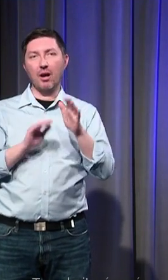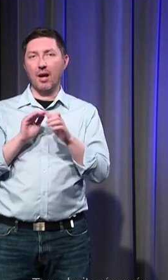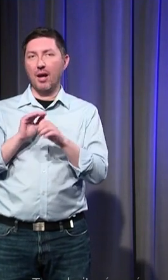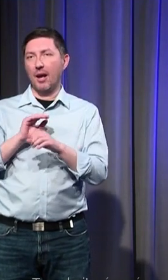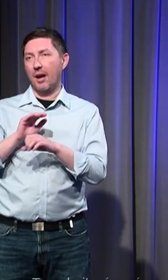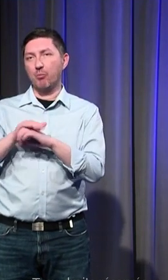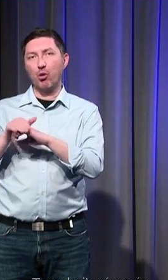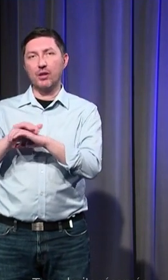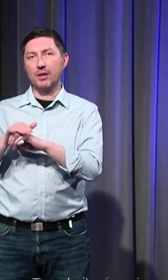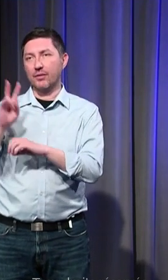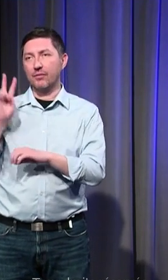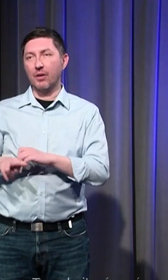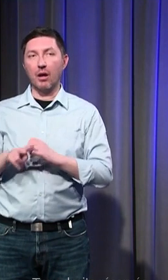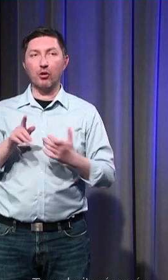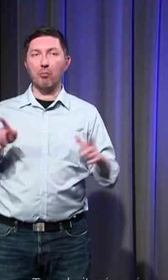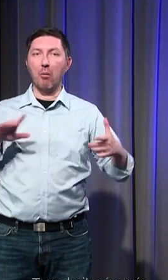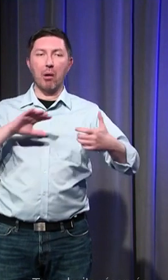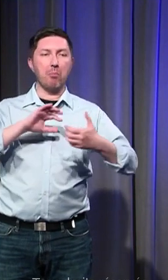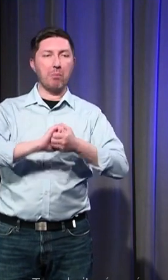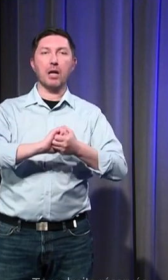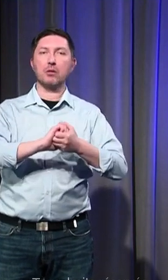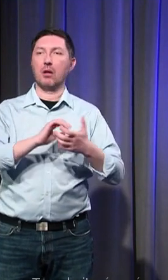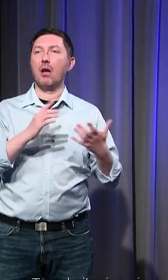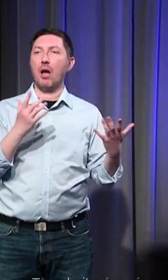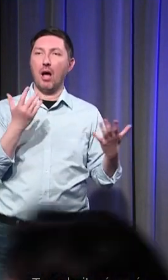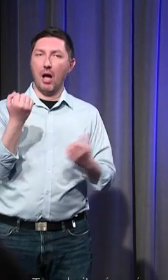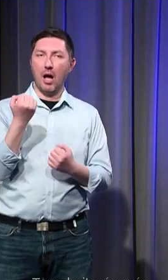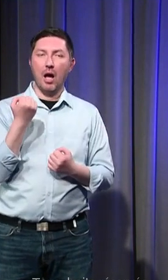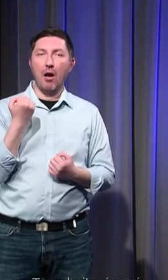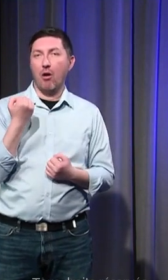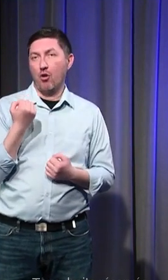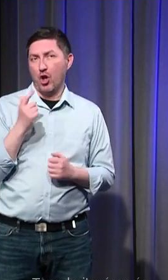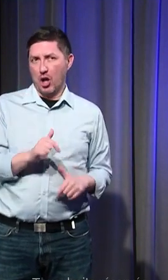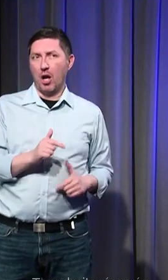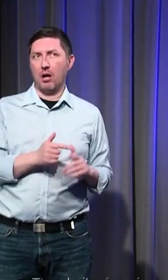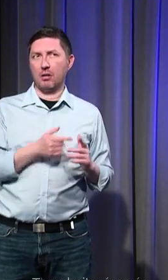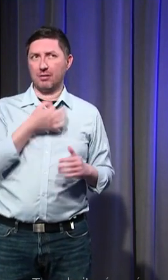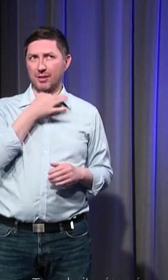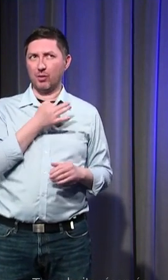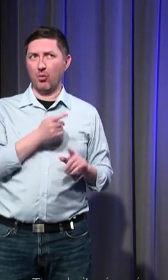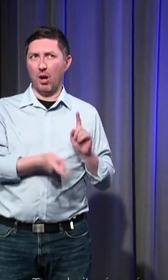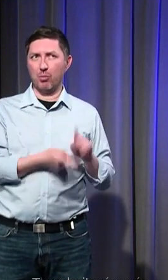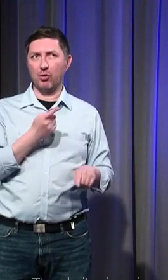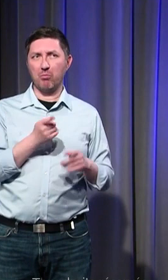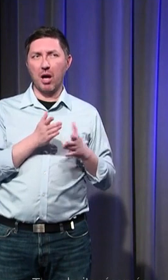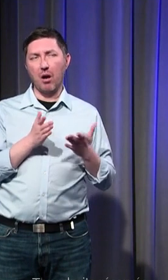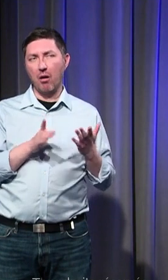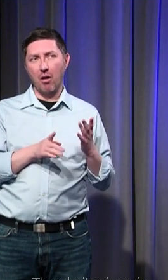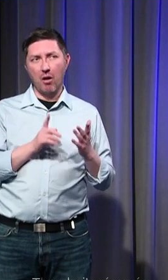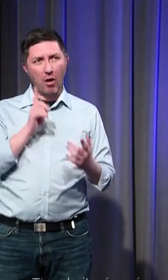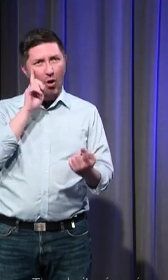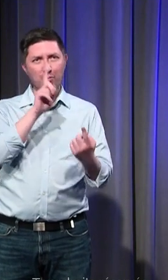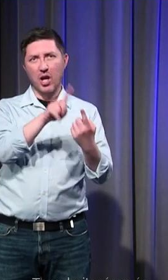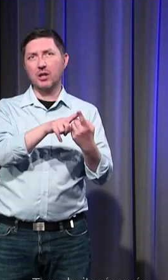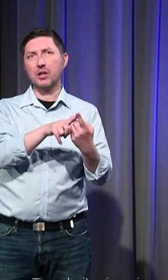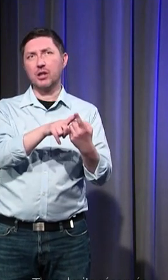les pactes d'amitié relèvent à la fois de la rhétorique mais ont un enjeu de pouvoir de fidélité politique très très fort